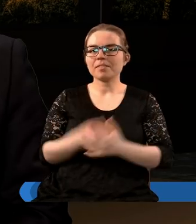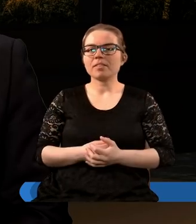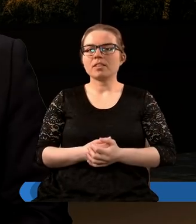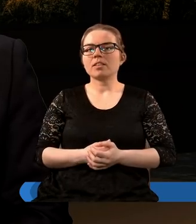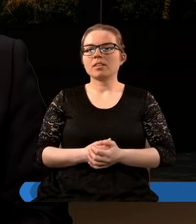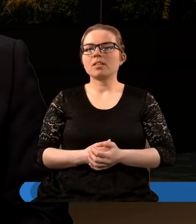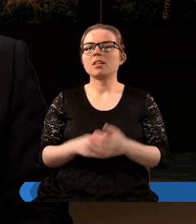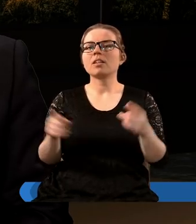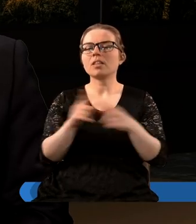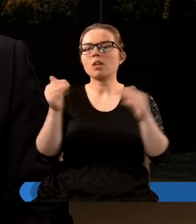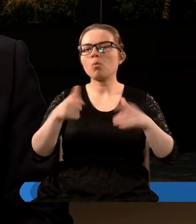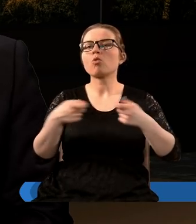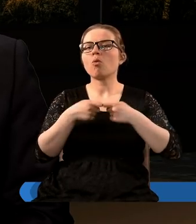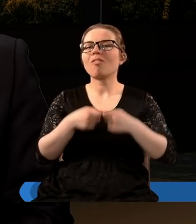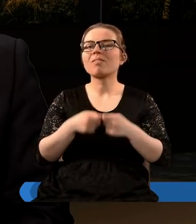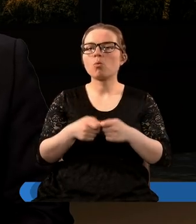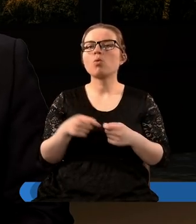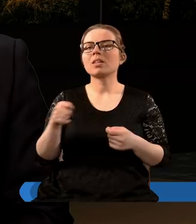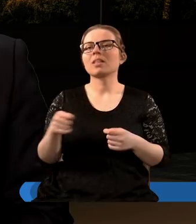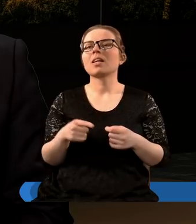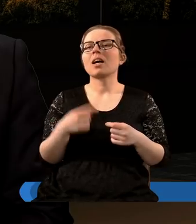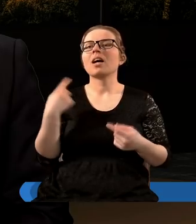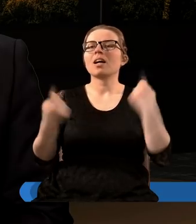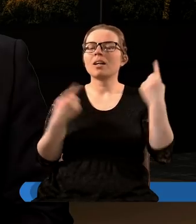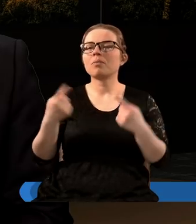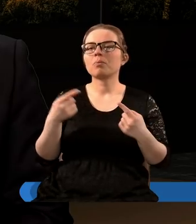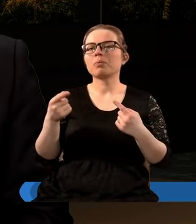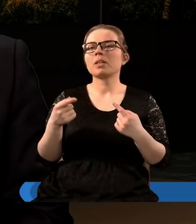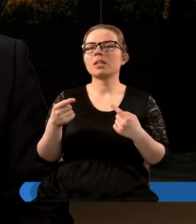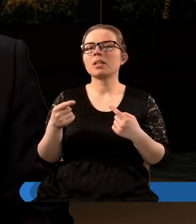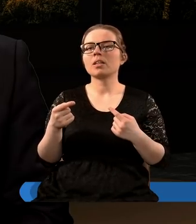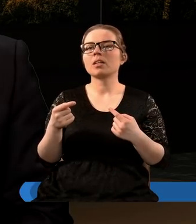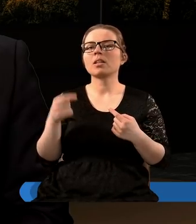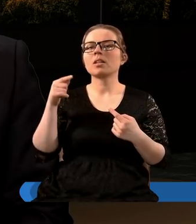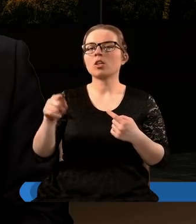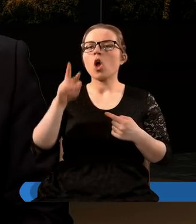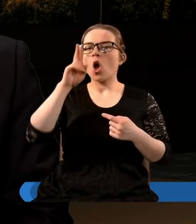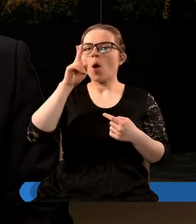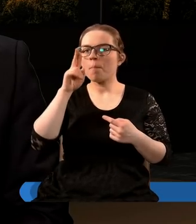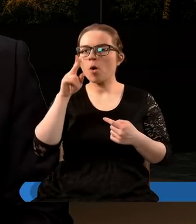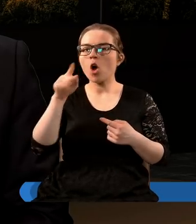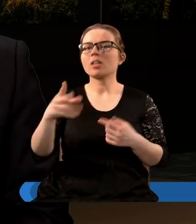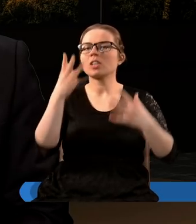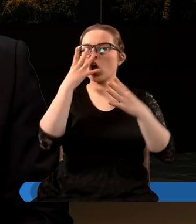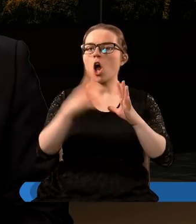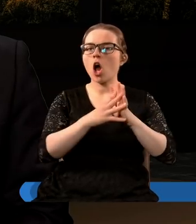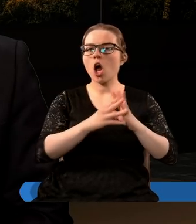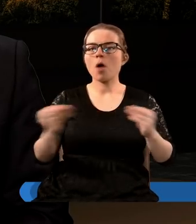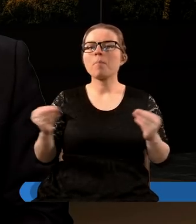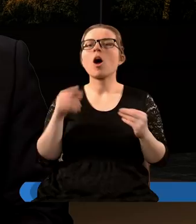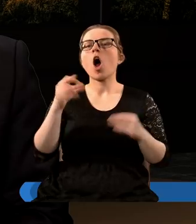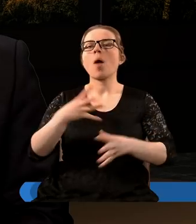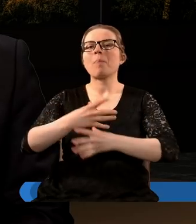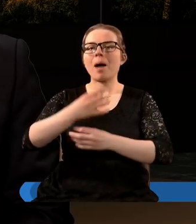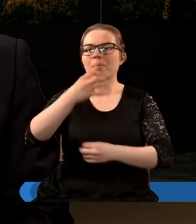Tak, chcąc to jeszcze może uzupełnić, taka może być pokusa, by to pojęcie, ten obraz wielkiego